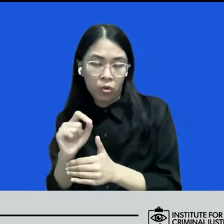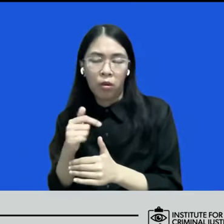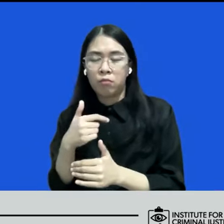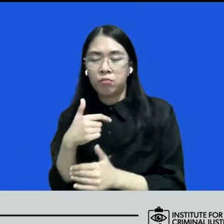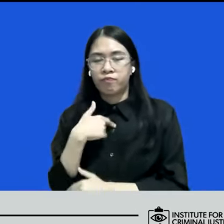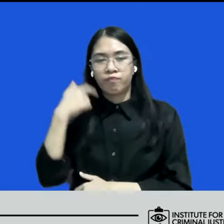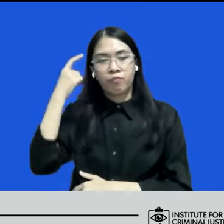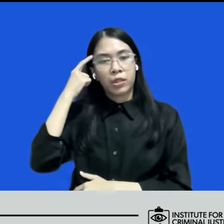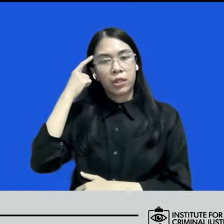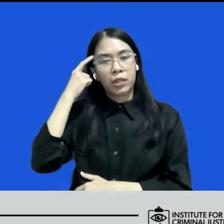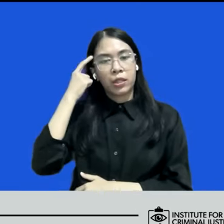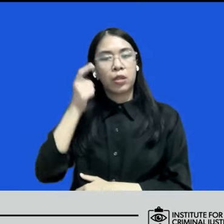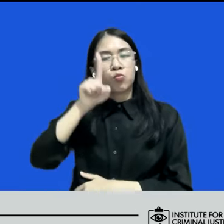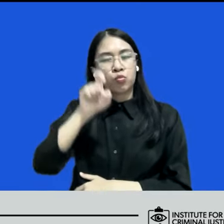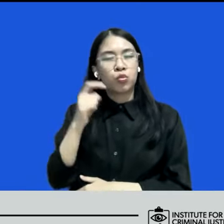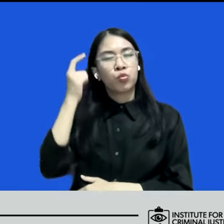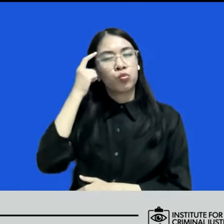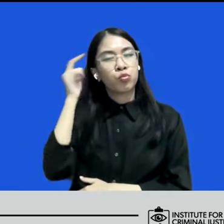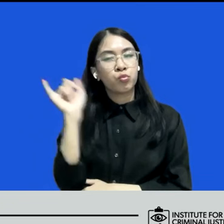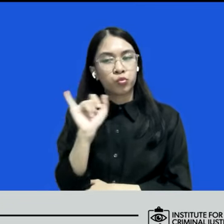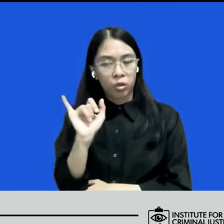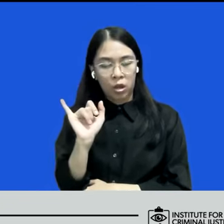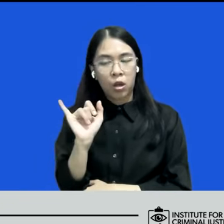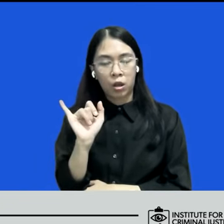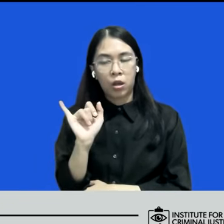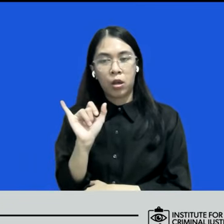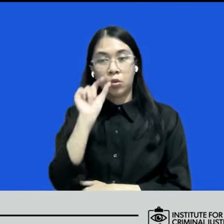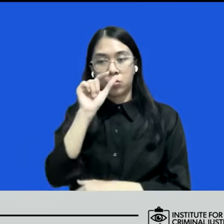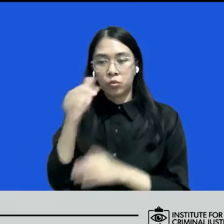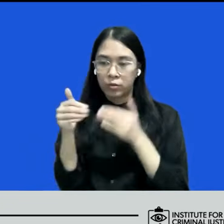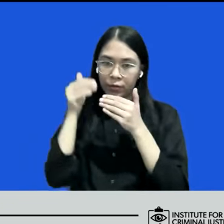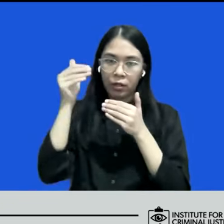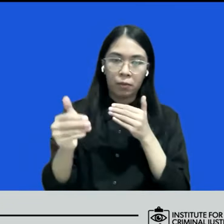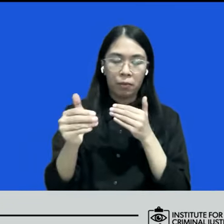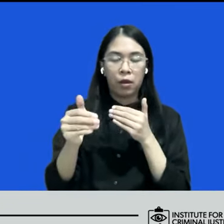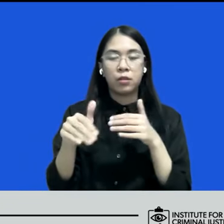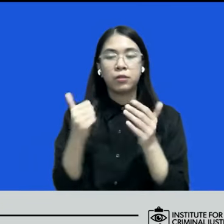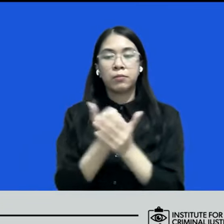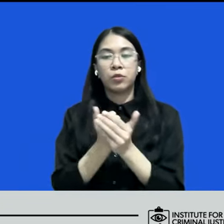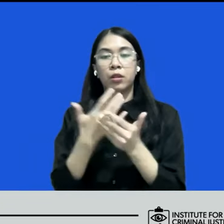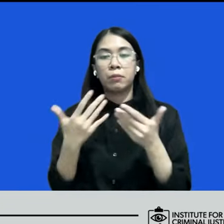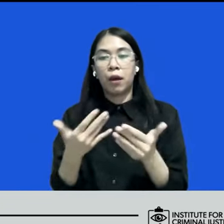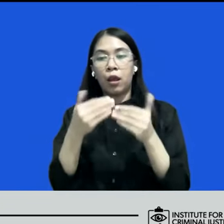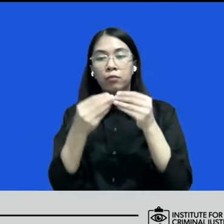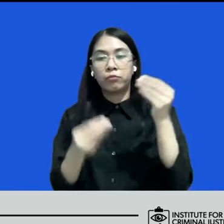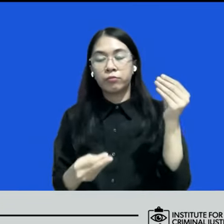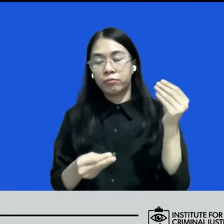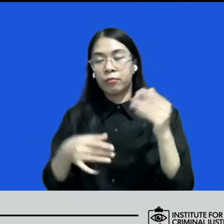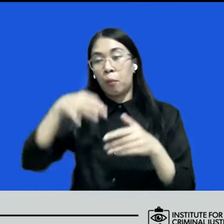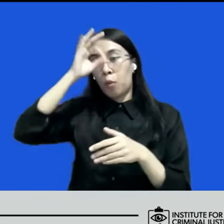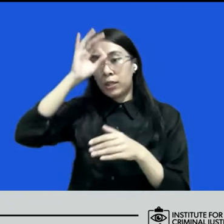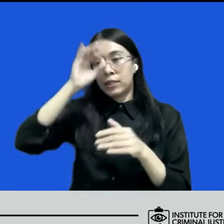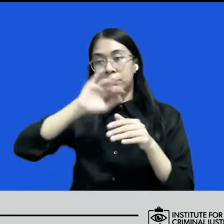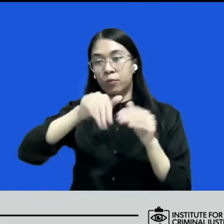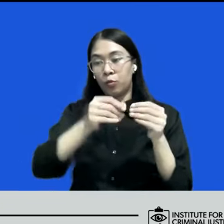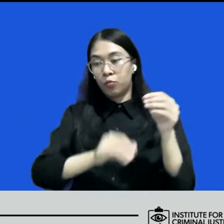perlu difikirkan juga ke depan bagaimana jajaran kepolisian di seluruh Indonesia